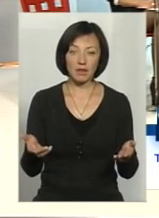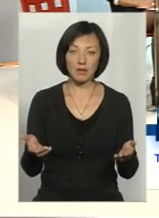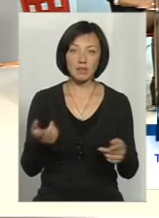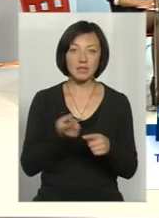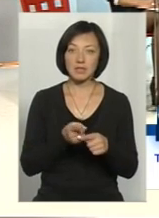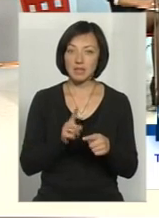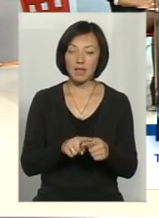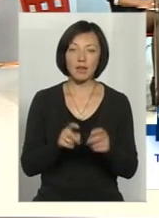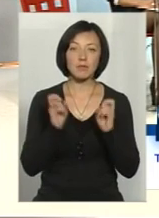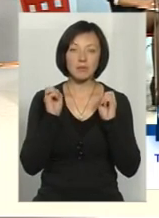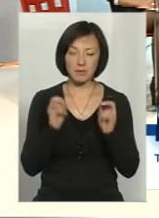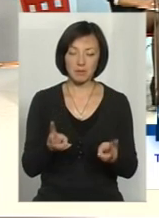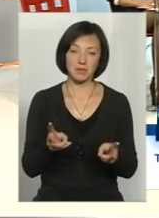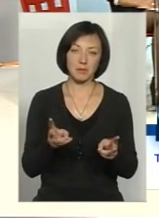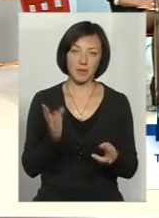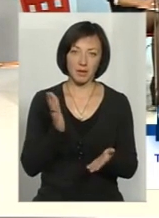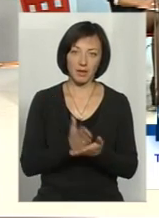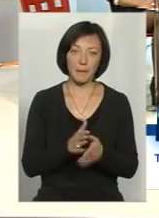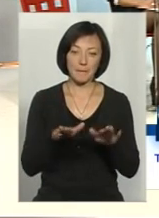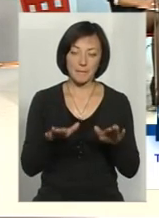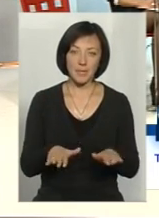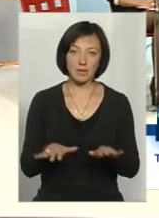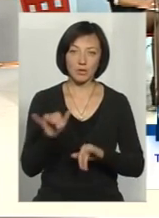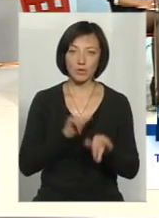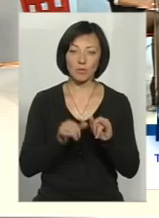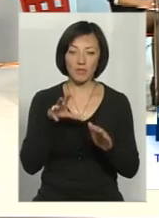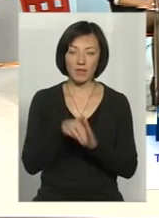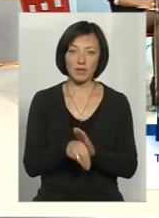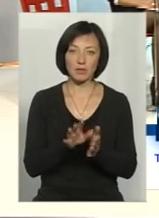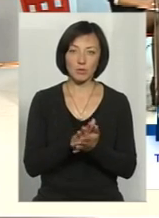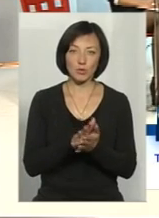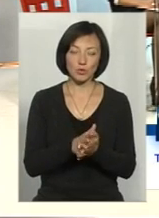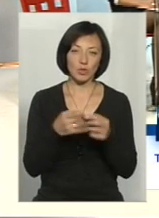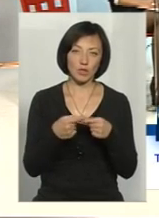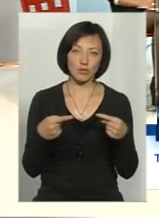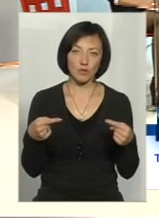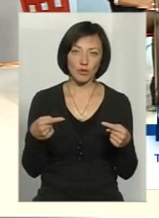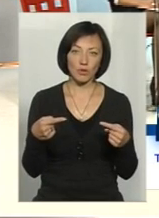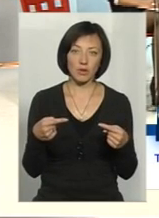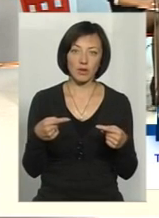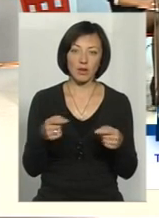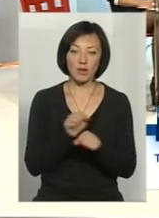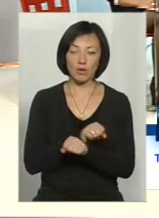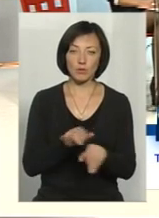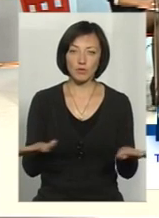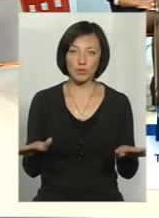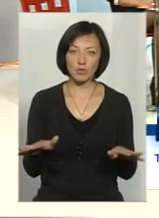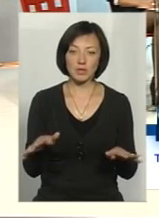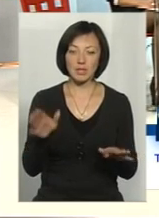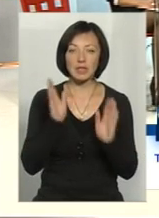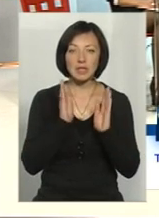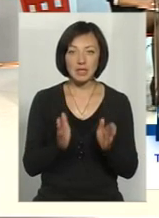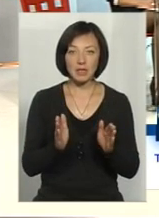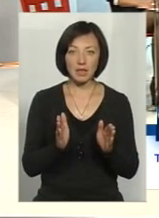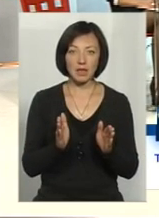це є потенційно тим місцем, куди можна внести якусь заблуднюю речовину, і де вона розповсюдиться, вже тільки